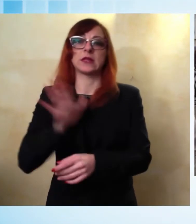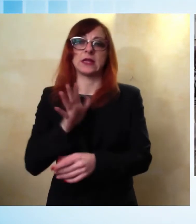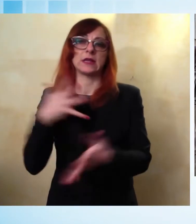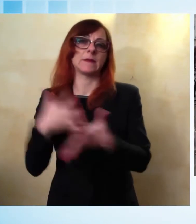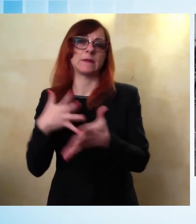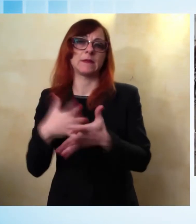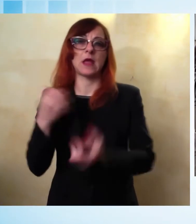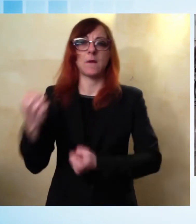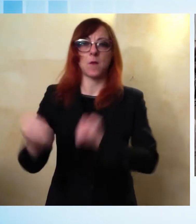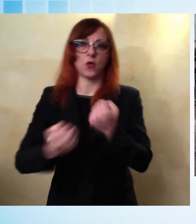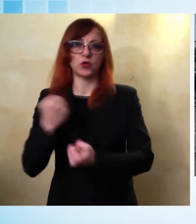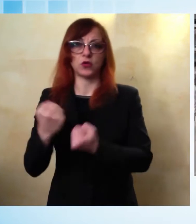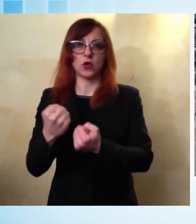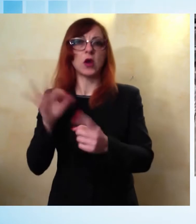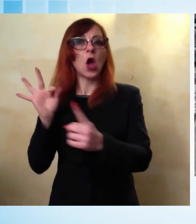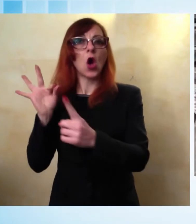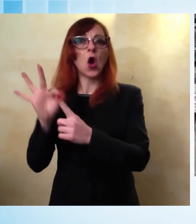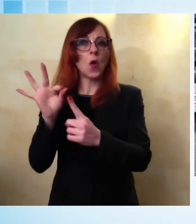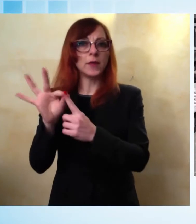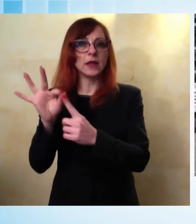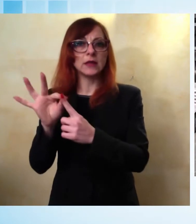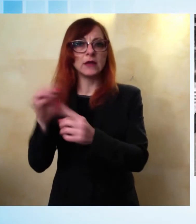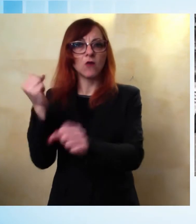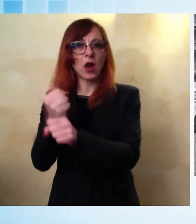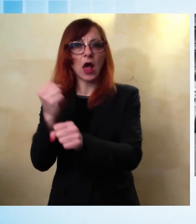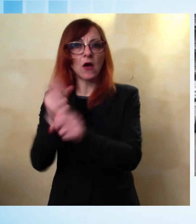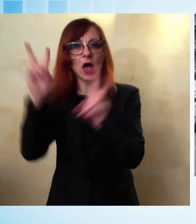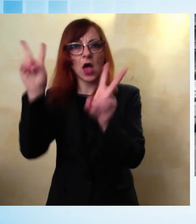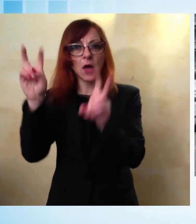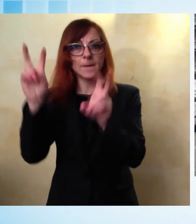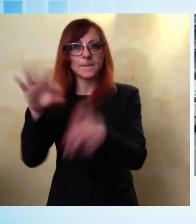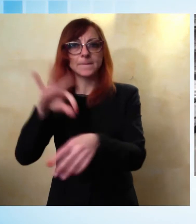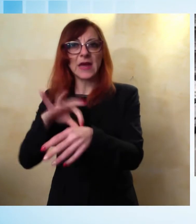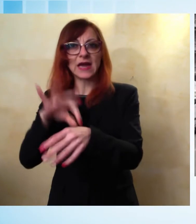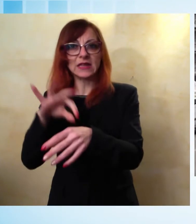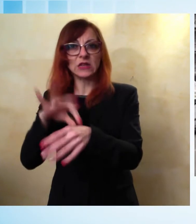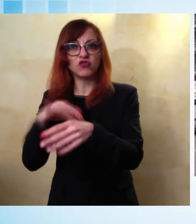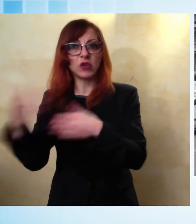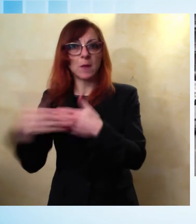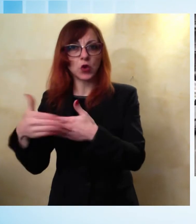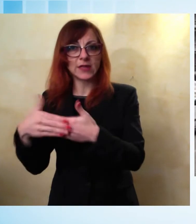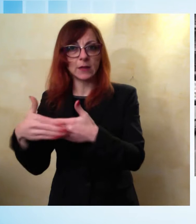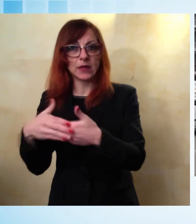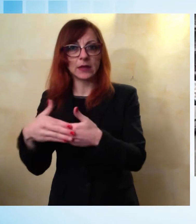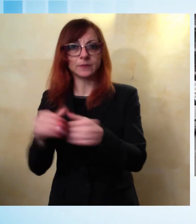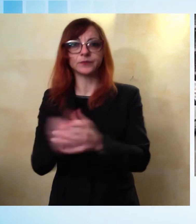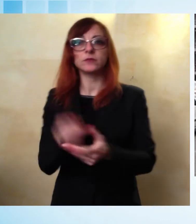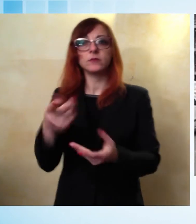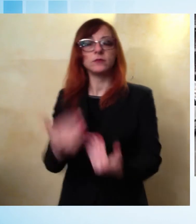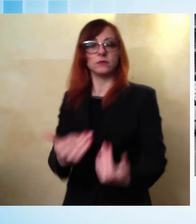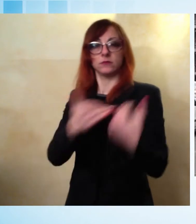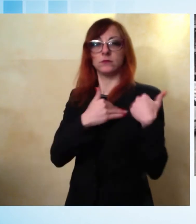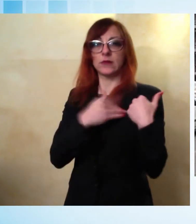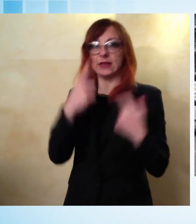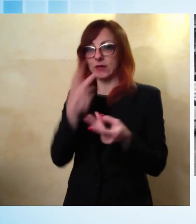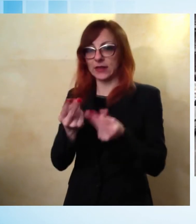sul concetto di medicina di prossimità. E' questo tipo di presa in carico, è una presa in carico che va fatta a livello territoriale, cercando